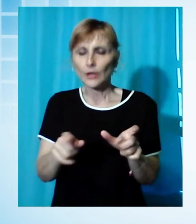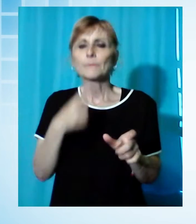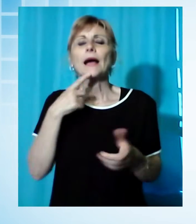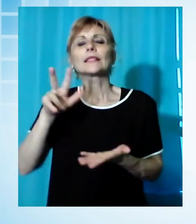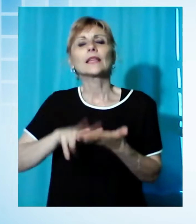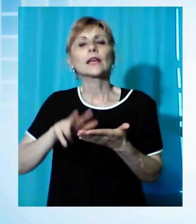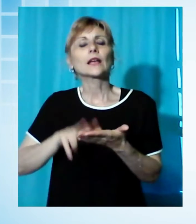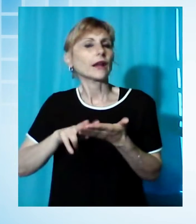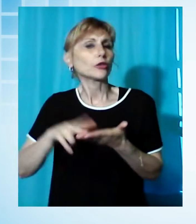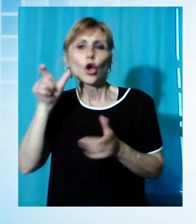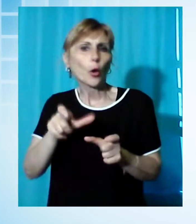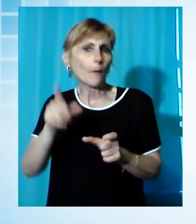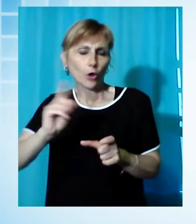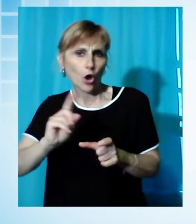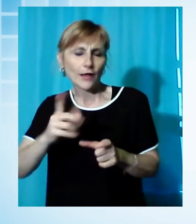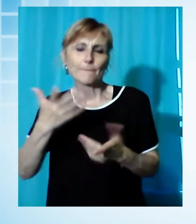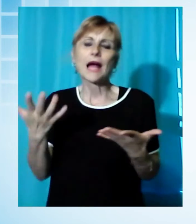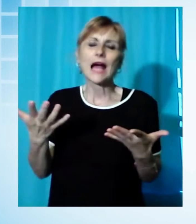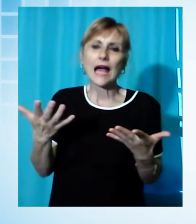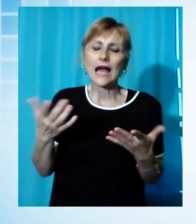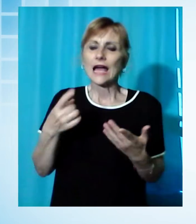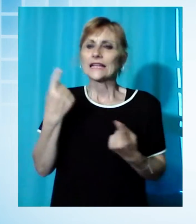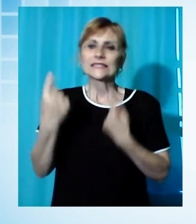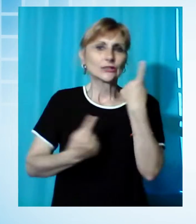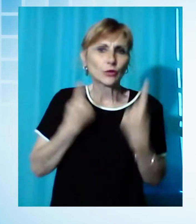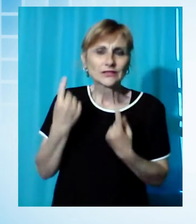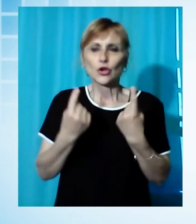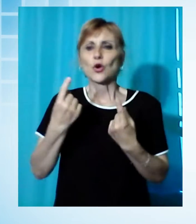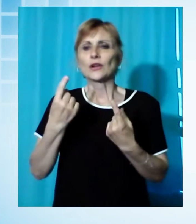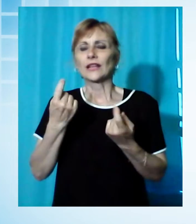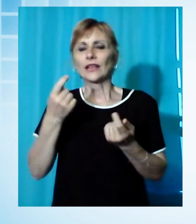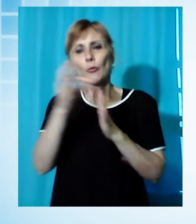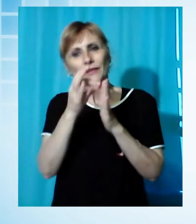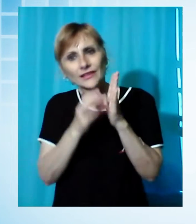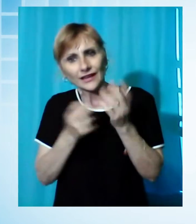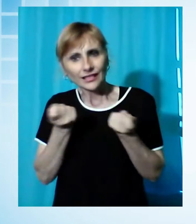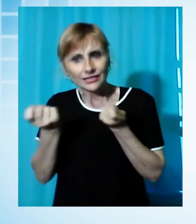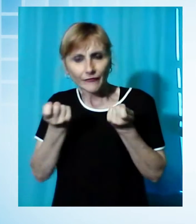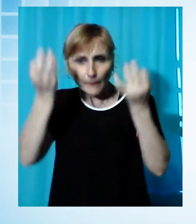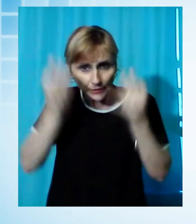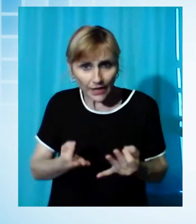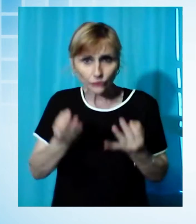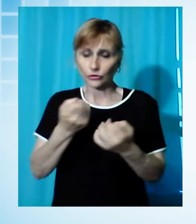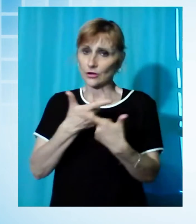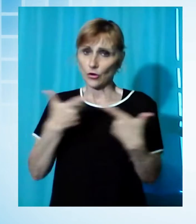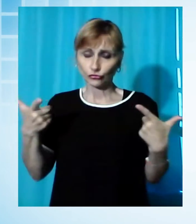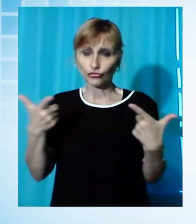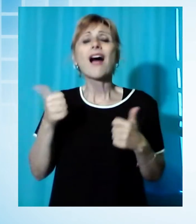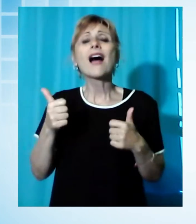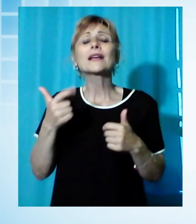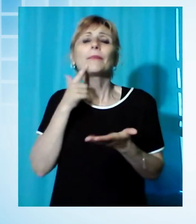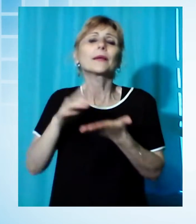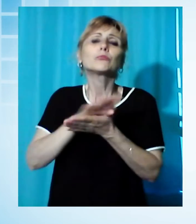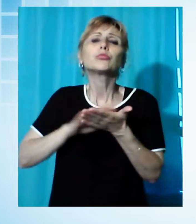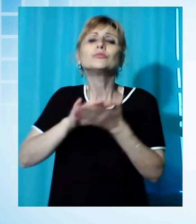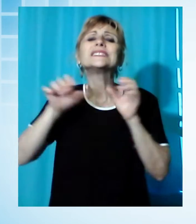È come se lo fosse però, dal momento che non ci sono direttive precise nemmeno sulla complessa operazione di sanificazione delle strutture.